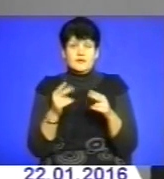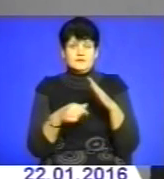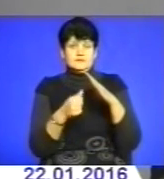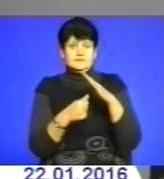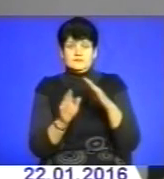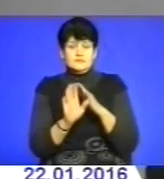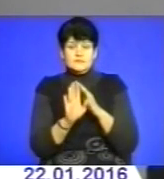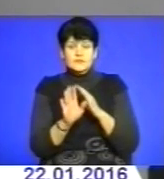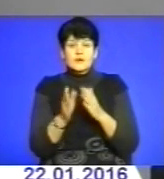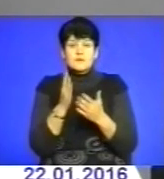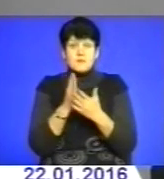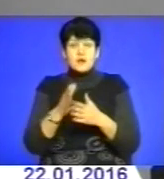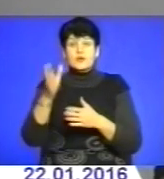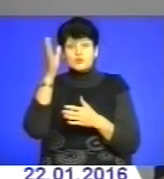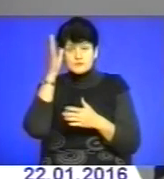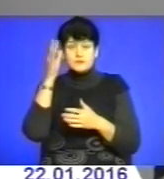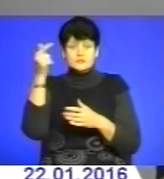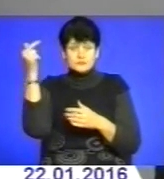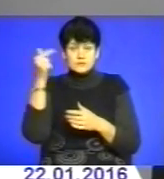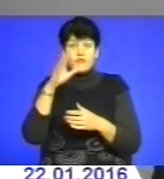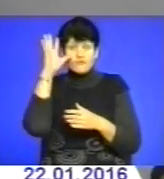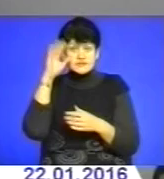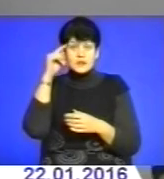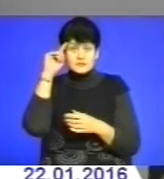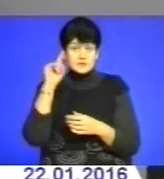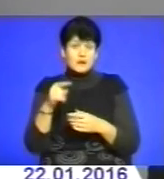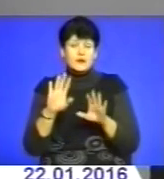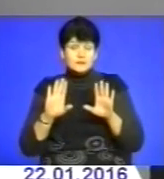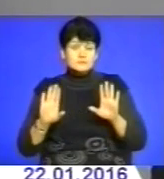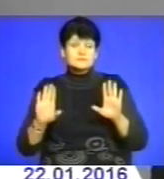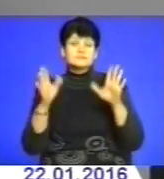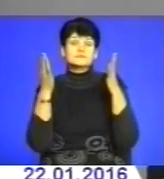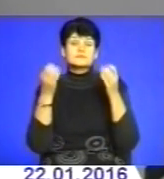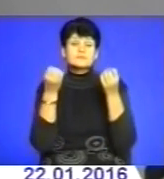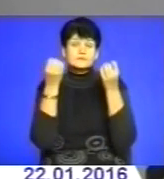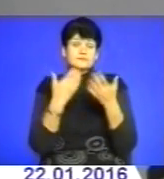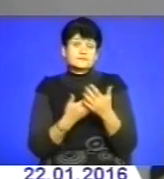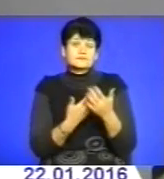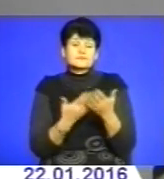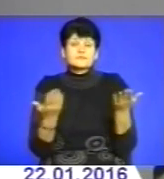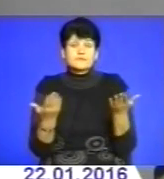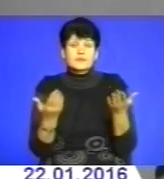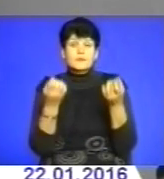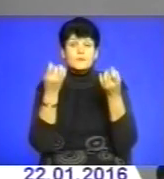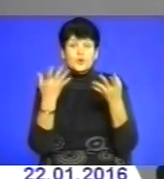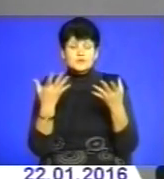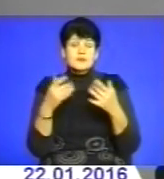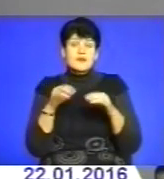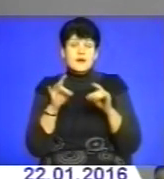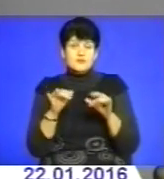має освіту, яка ніби все знає. А тут такий просто банальний випадок, прості речі рятують життя.